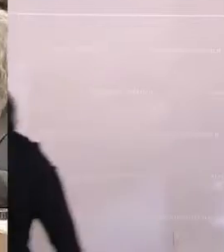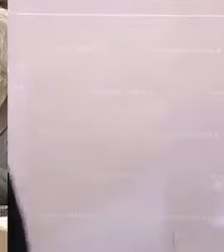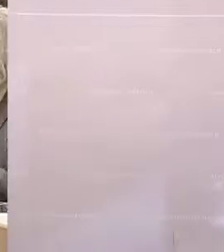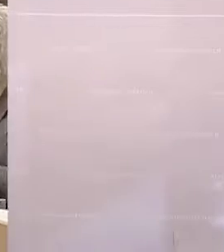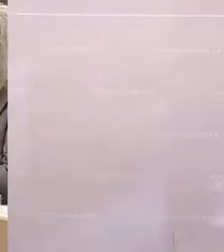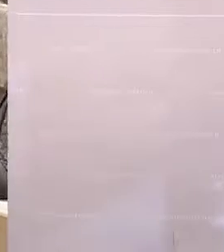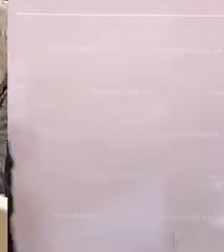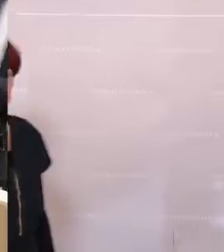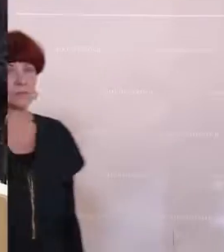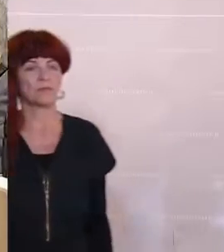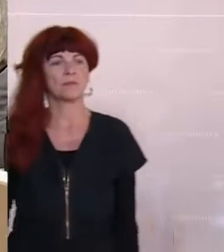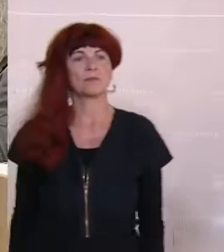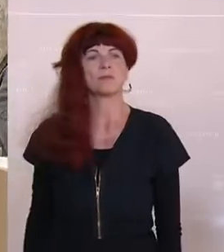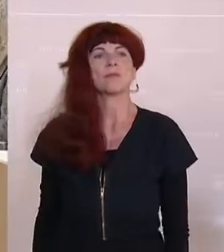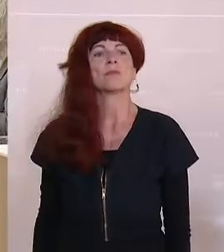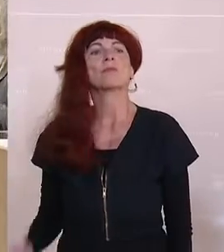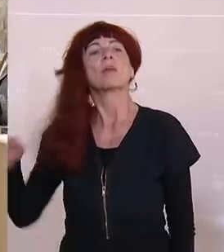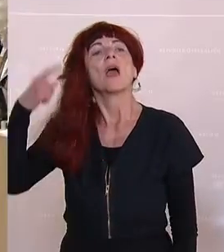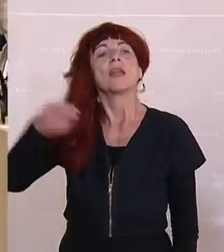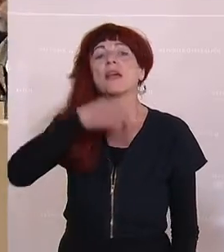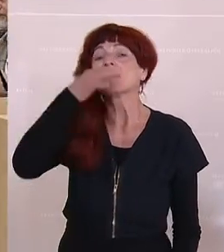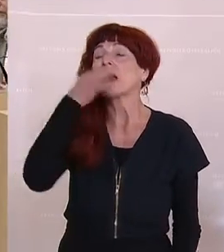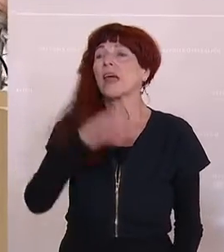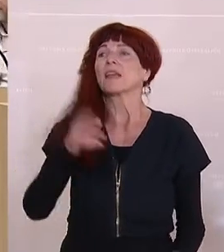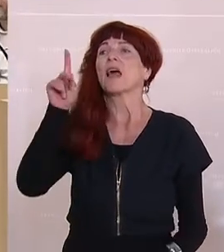Nächster Redner, Herr Abgeordneter David Stöckmüller.